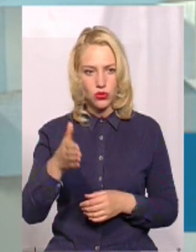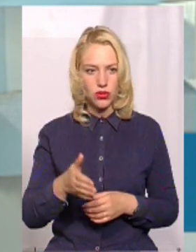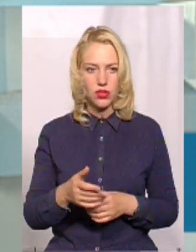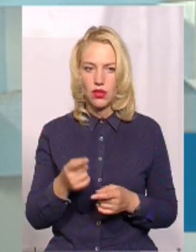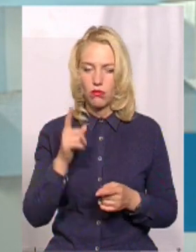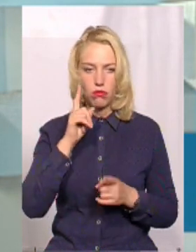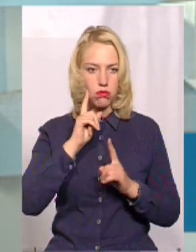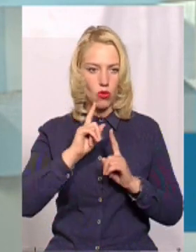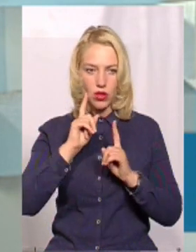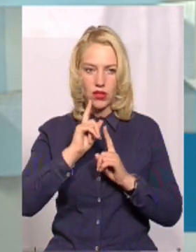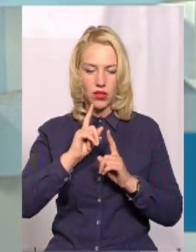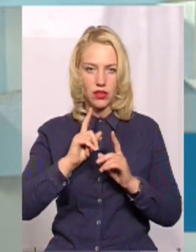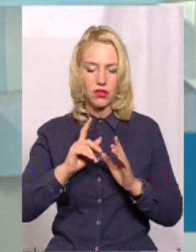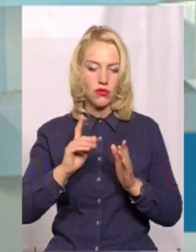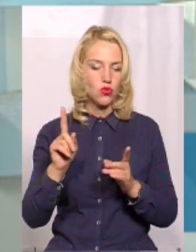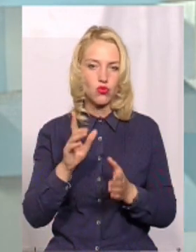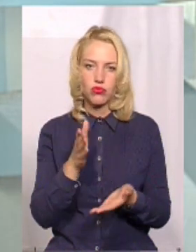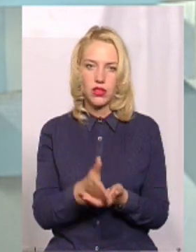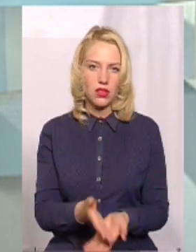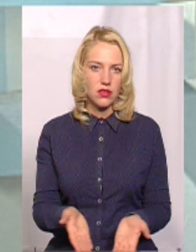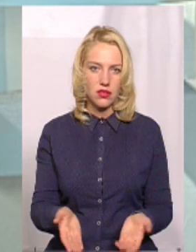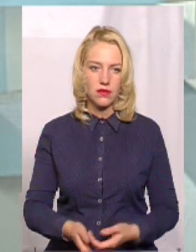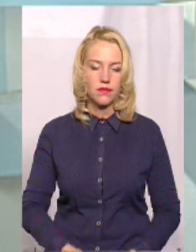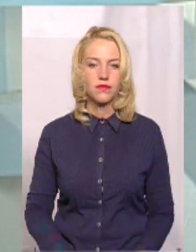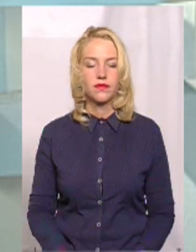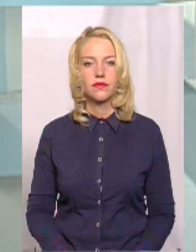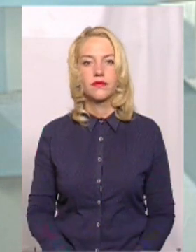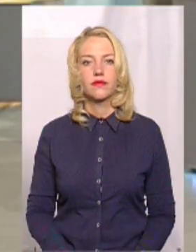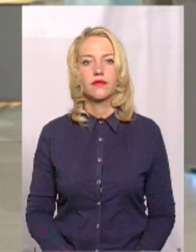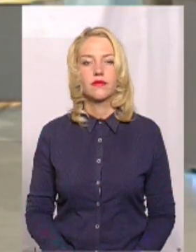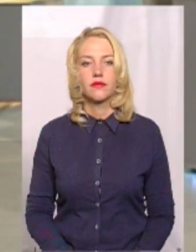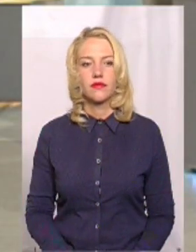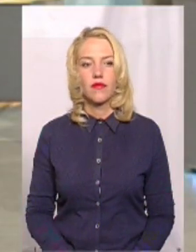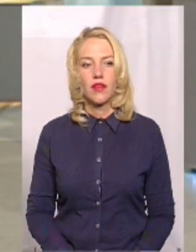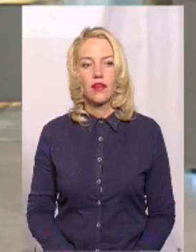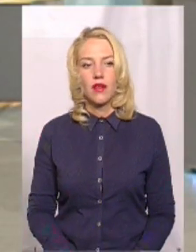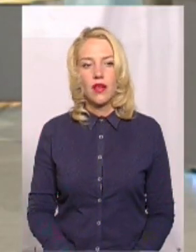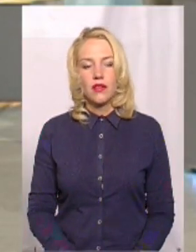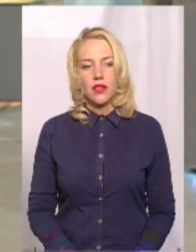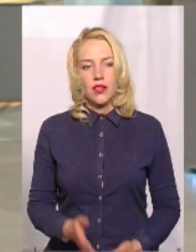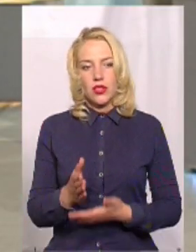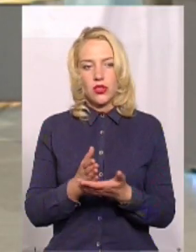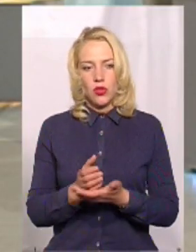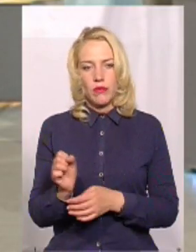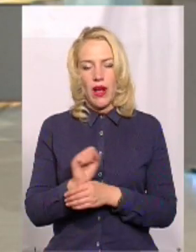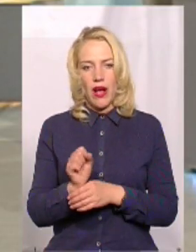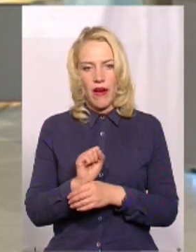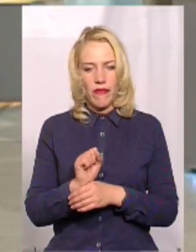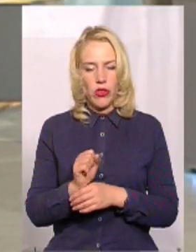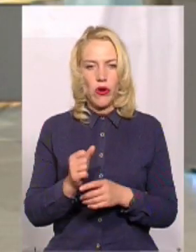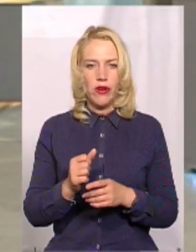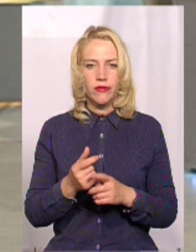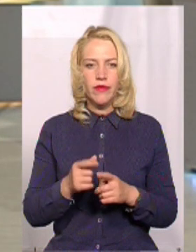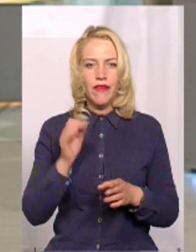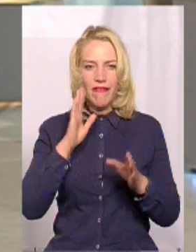Поки що обходимося тим, що можемо зробити. Сторінка служби автомобільних доріг у Фейсбук